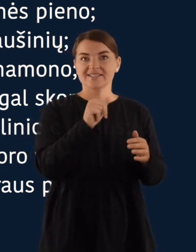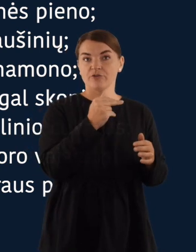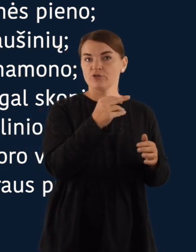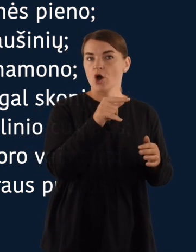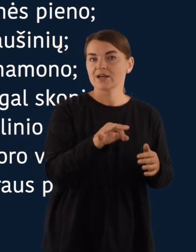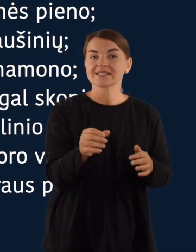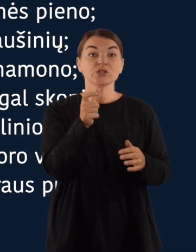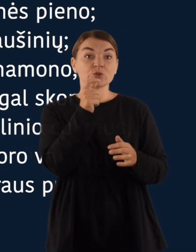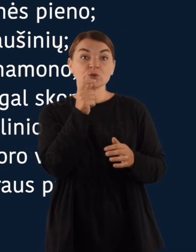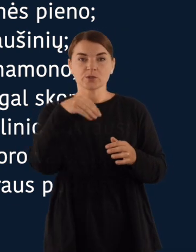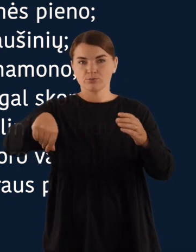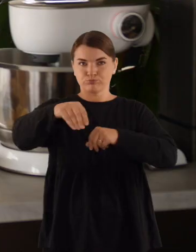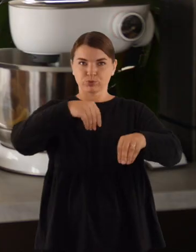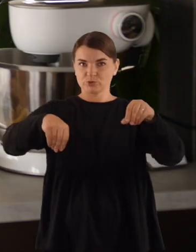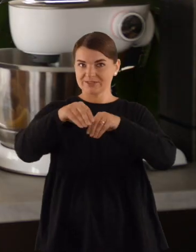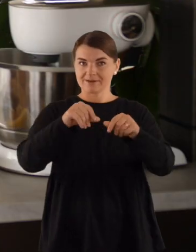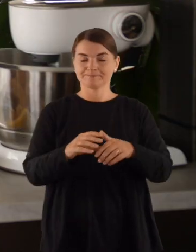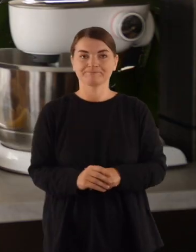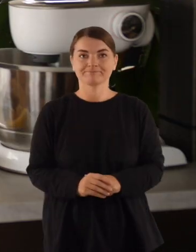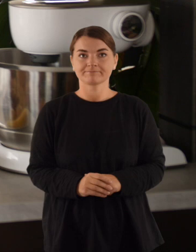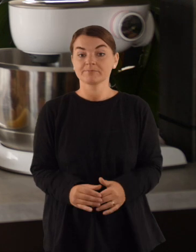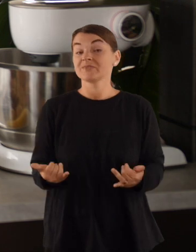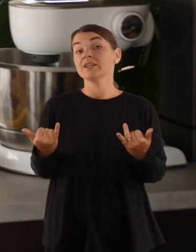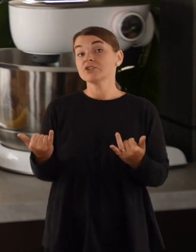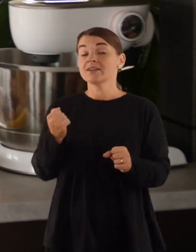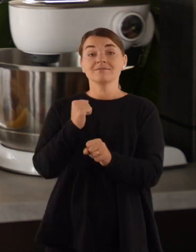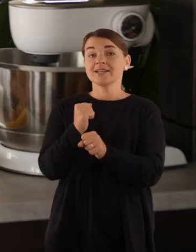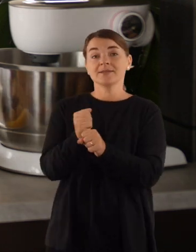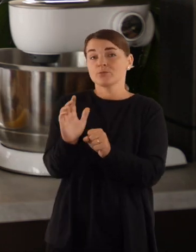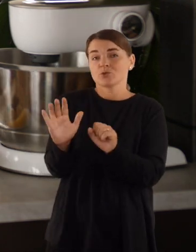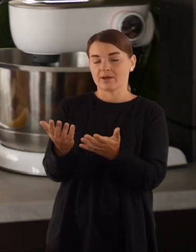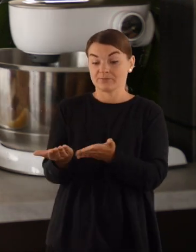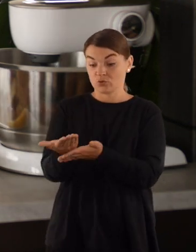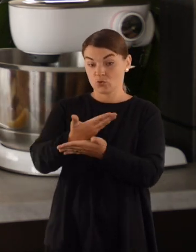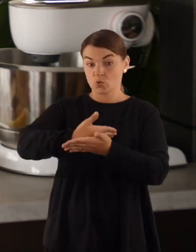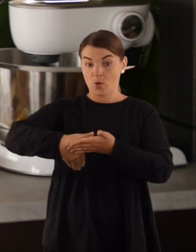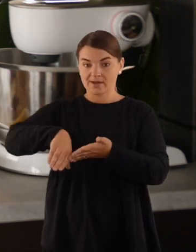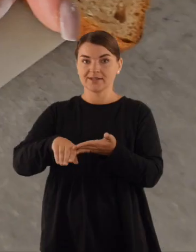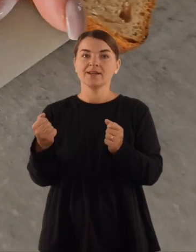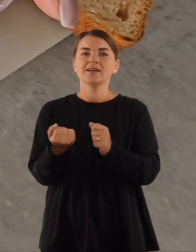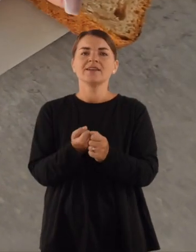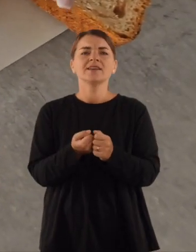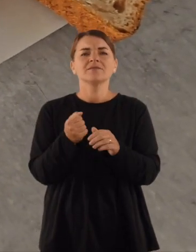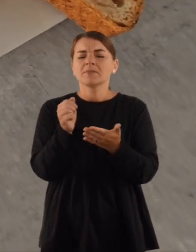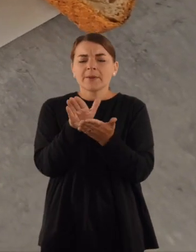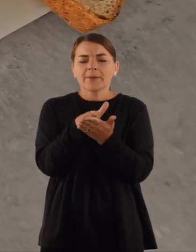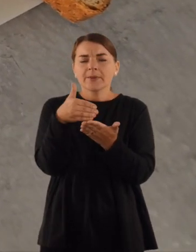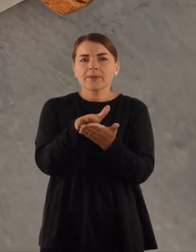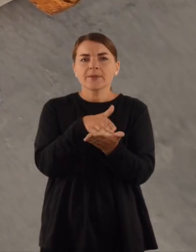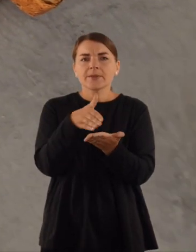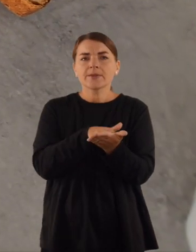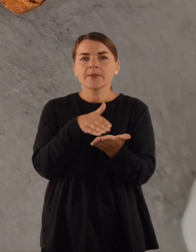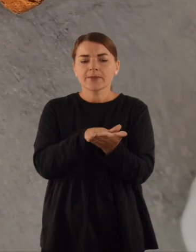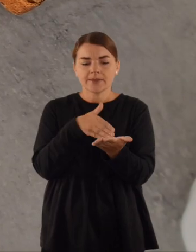vaisiaus, šiek tiek cukraus pudros. Tai ką mums šiandien reikia padaryti? Paimti duoną ir ją aptepti plonų sluoksnių